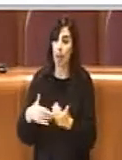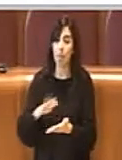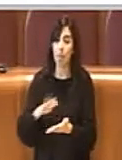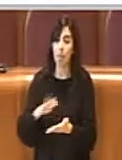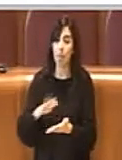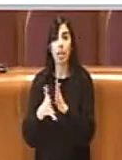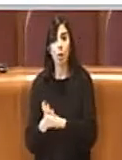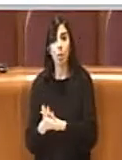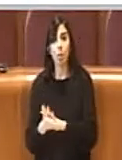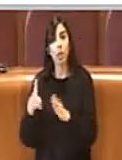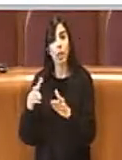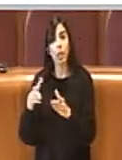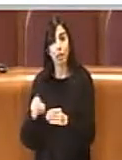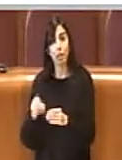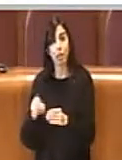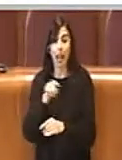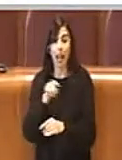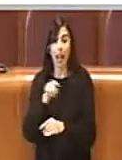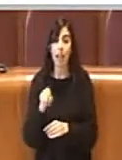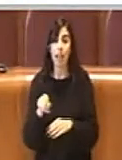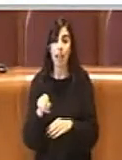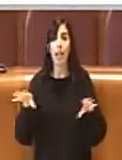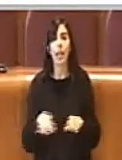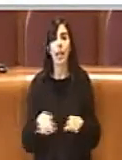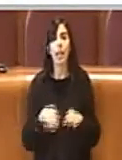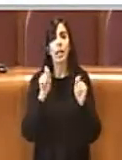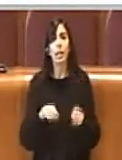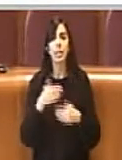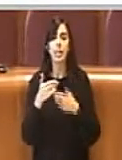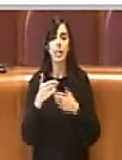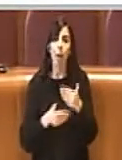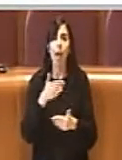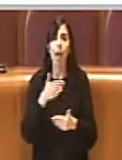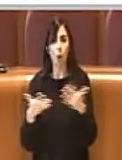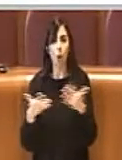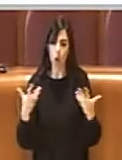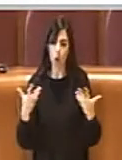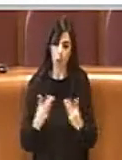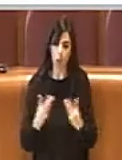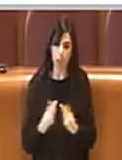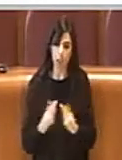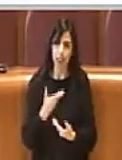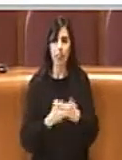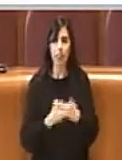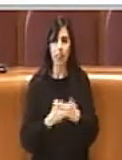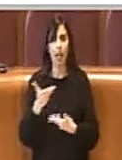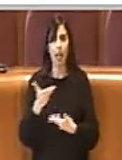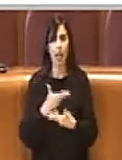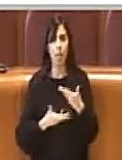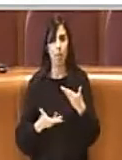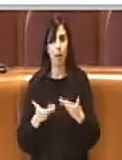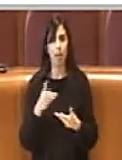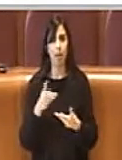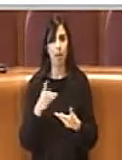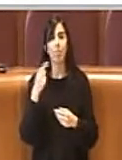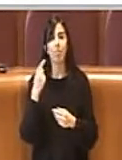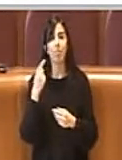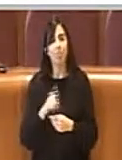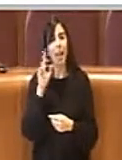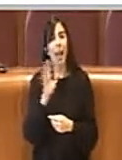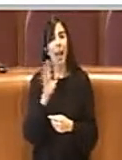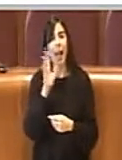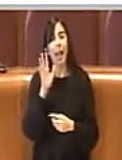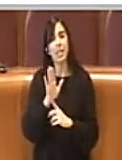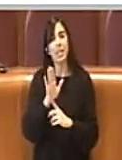eh come dire avviare un percorso mh più più sinergico tra di loro da questo punto di vista all'esempio del lavoro agile